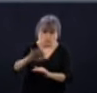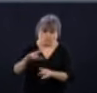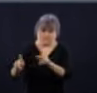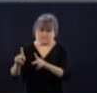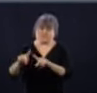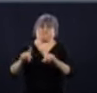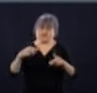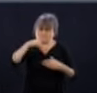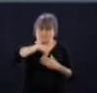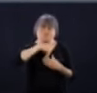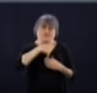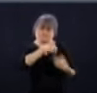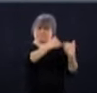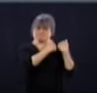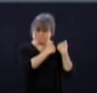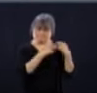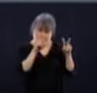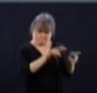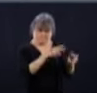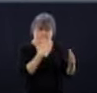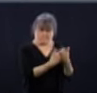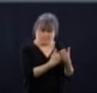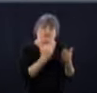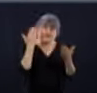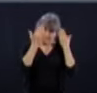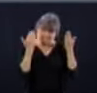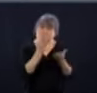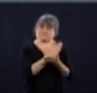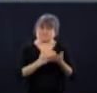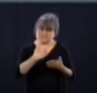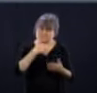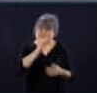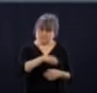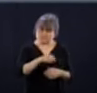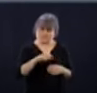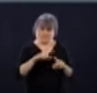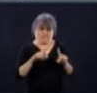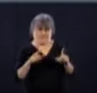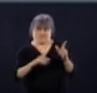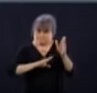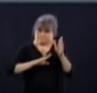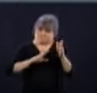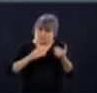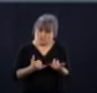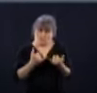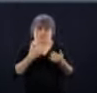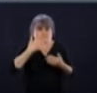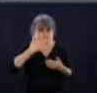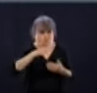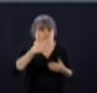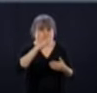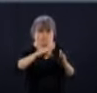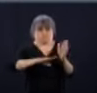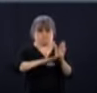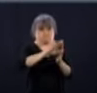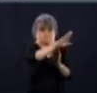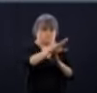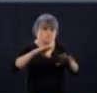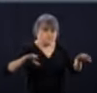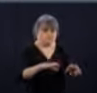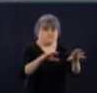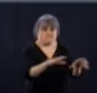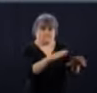Et on améliore toujours nos processus. On s'ajuste à un virus. On le découvre graduellement.